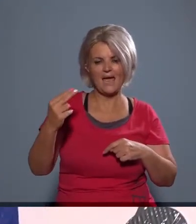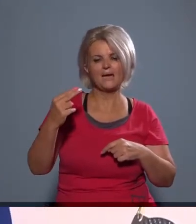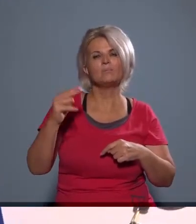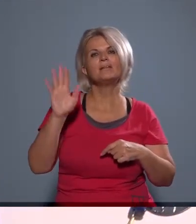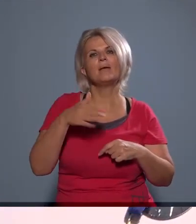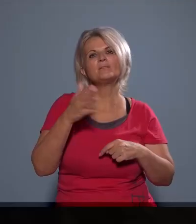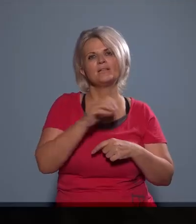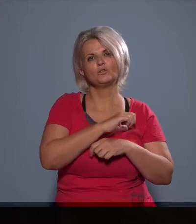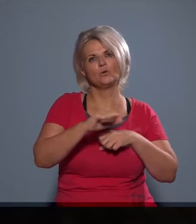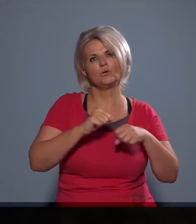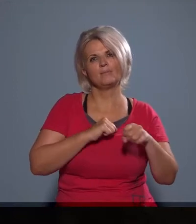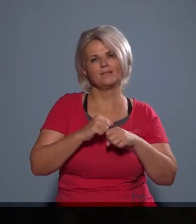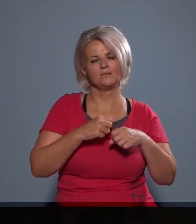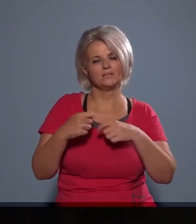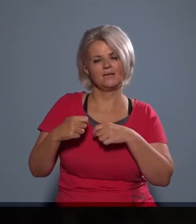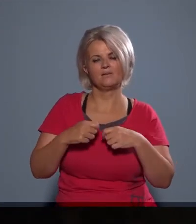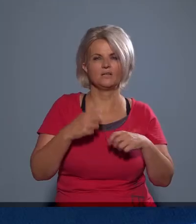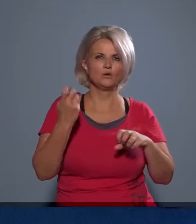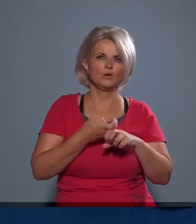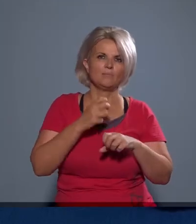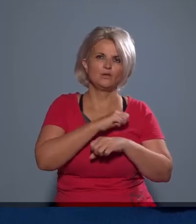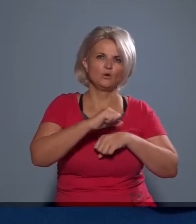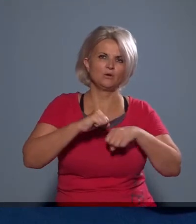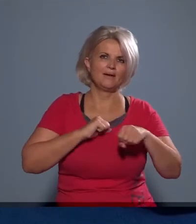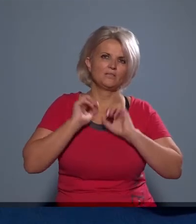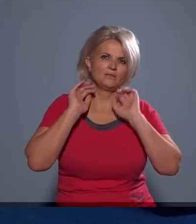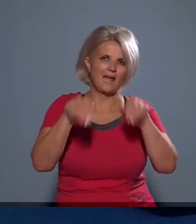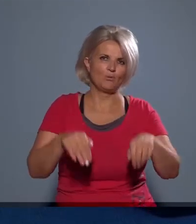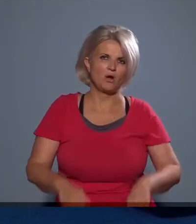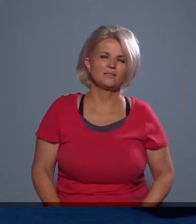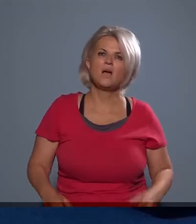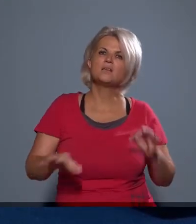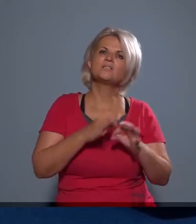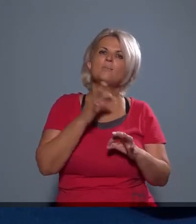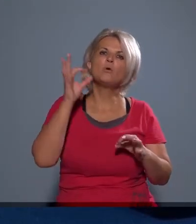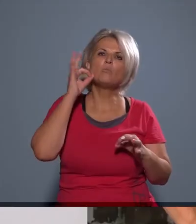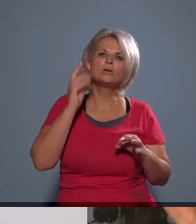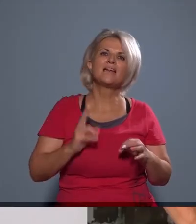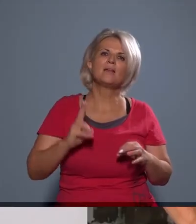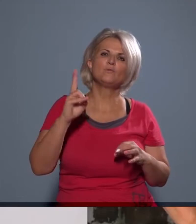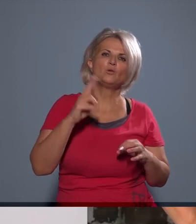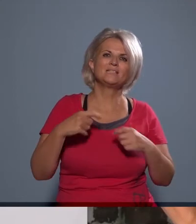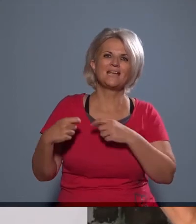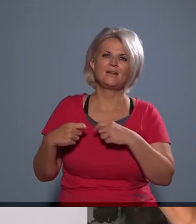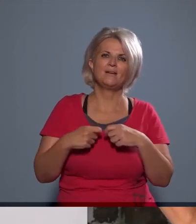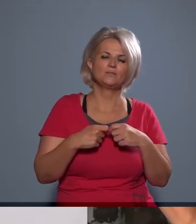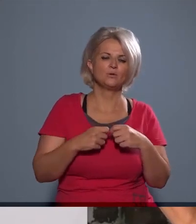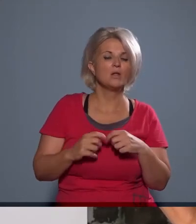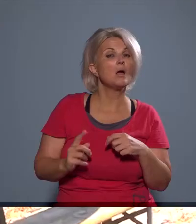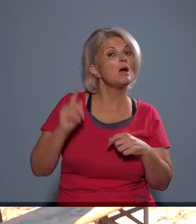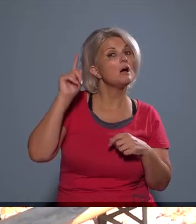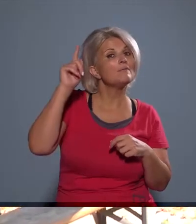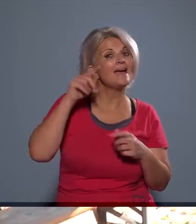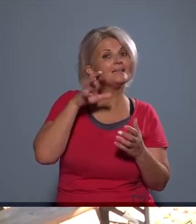nemzetiség önkormányzat szervezte, a mi önkormányzatunk a nagy Kőbányai önkormányzat támogatásával, Szabó Bogdán a fő szervezője,